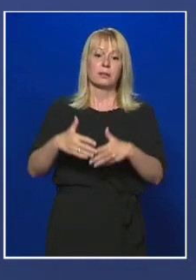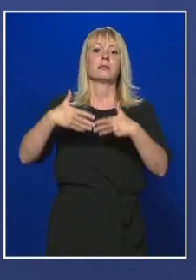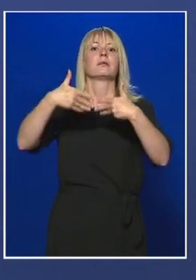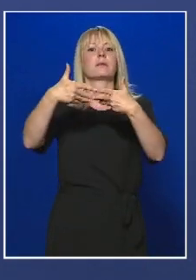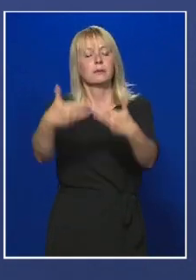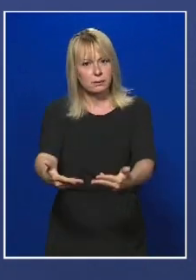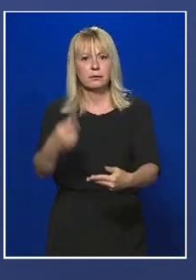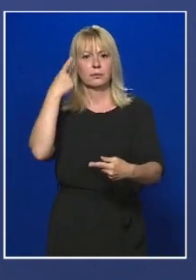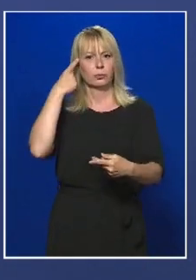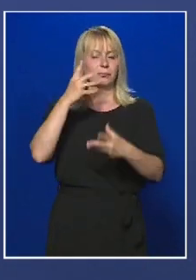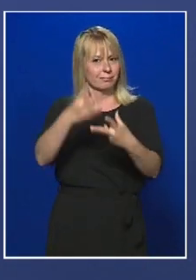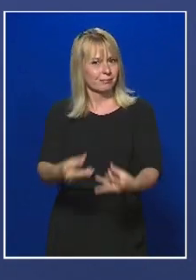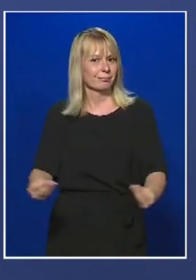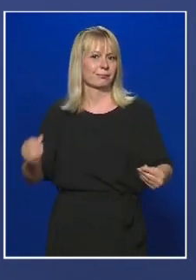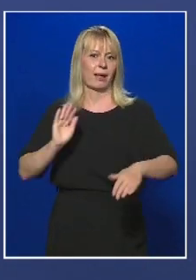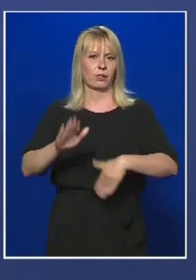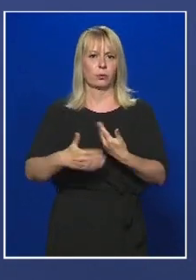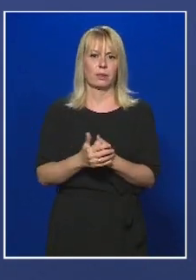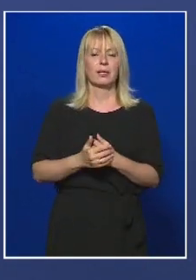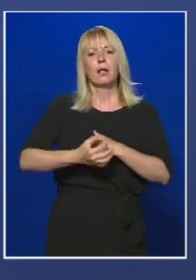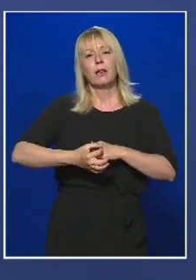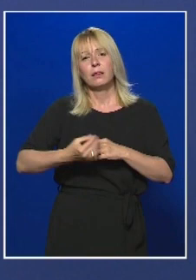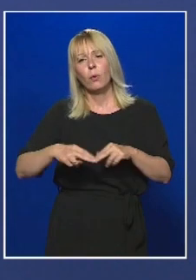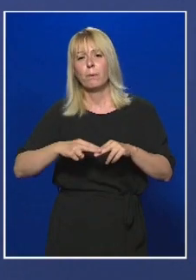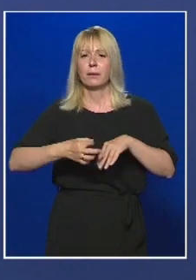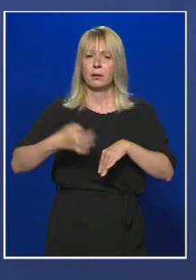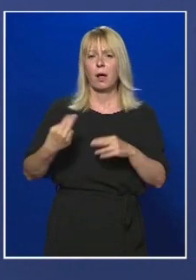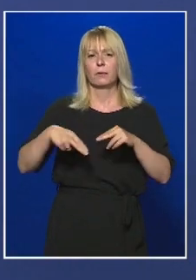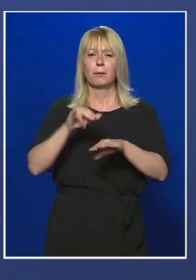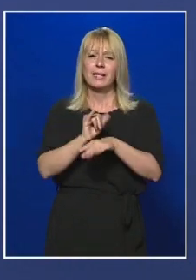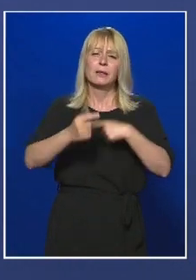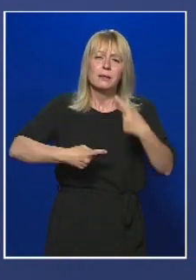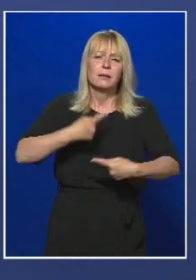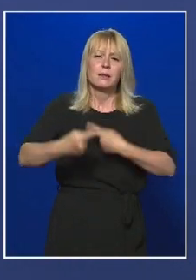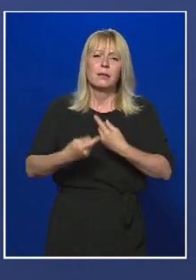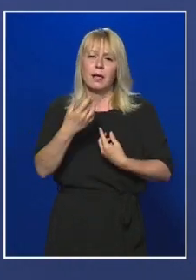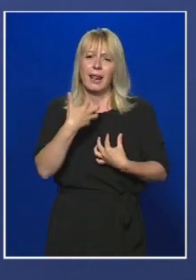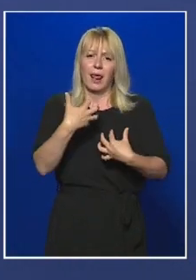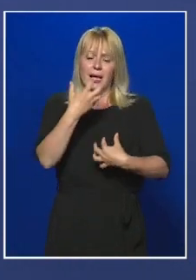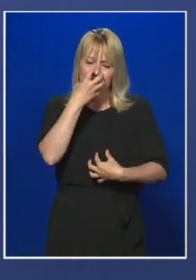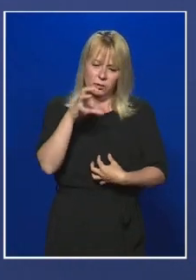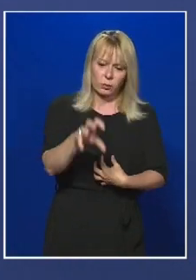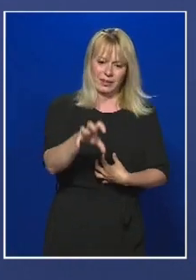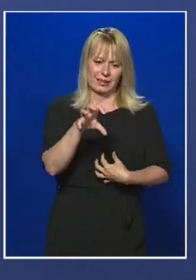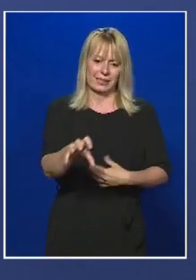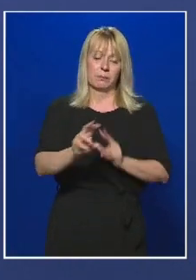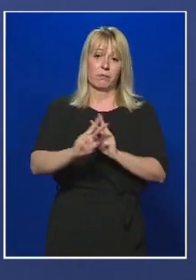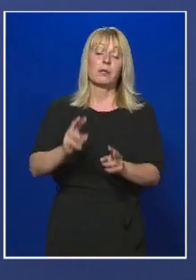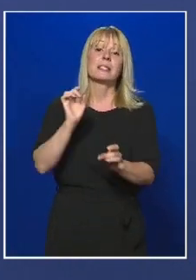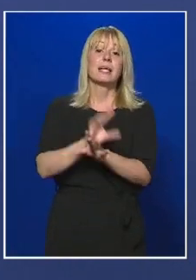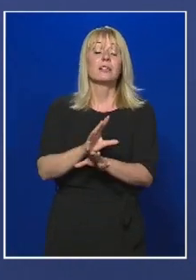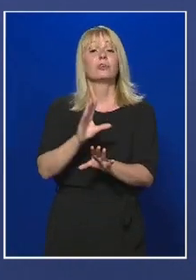sikerüljön őket juttatni. Ez azt jelenti, hogy napokon, heteken keresztül lélegeztető gépen vannak, és szerencsére sok esetben